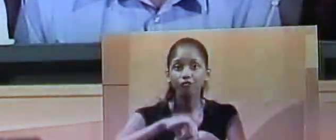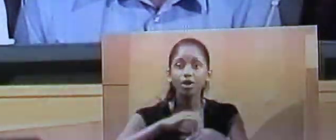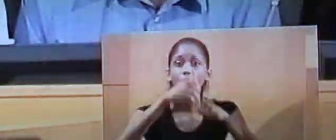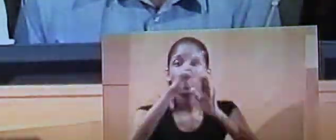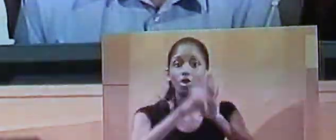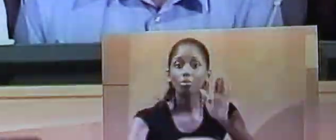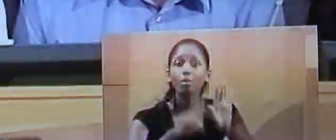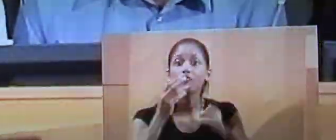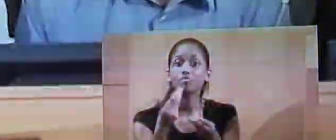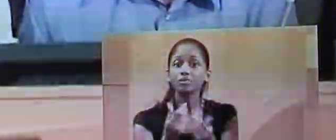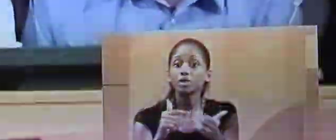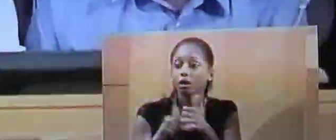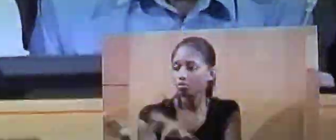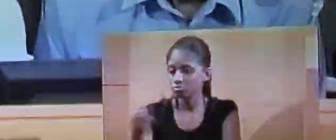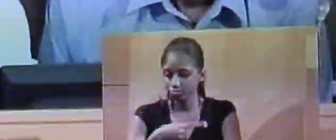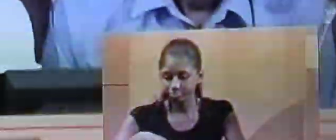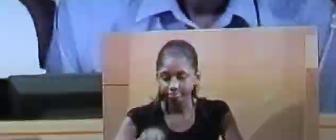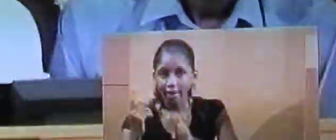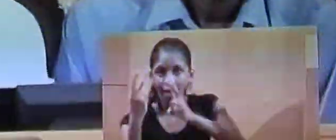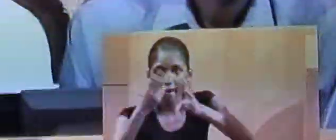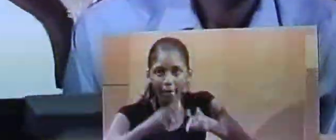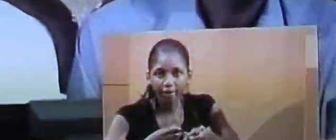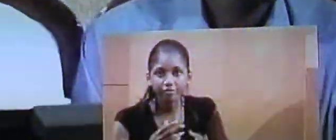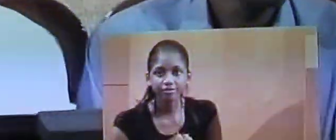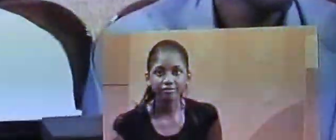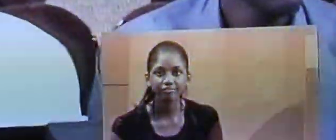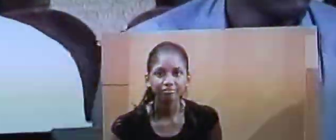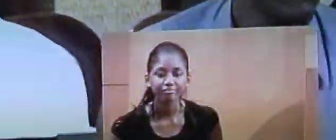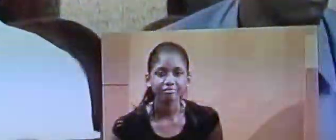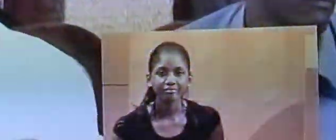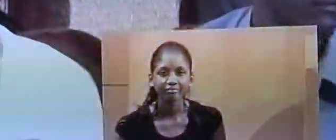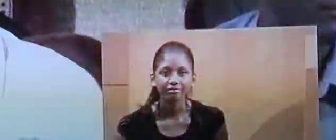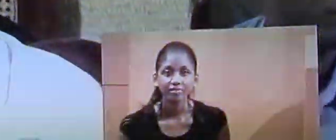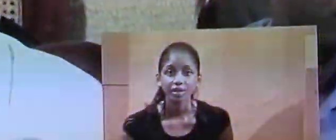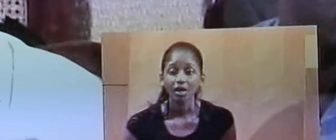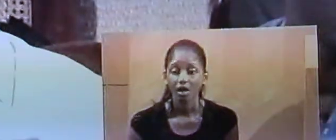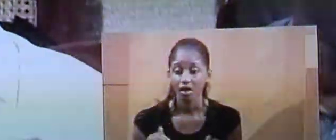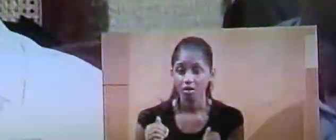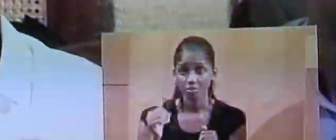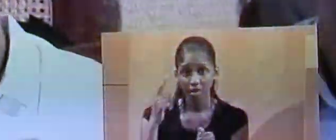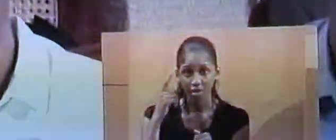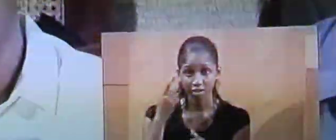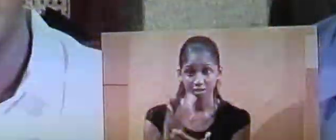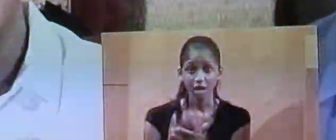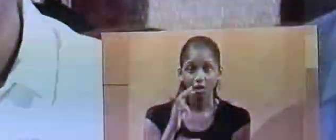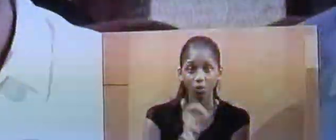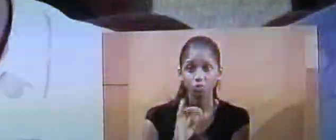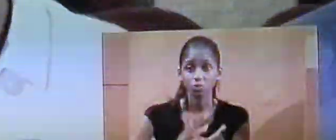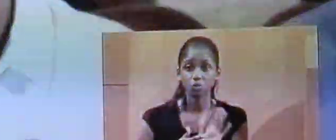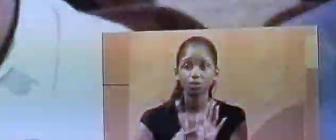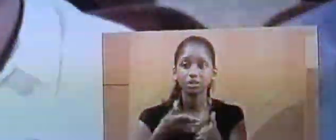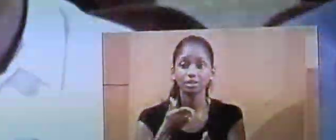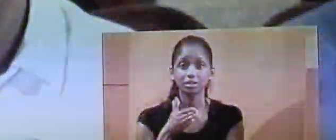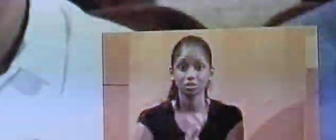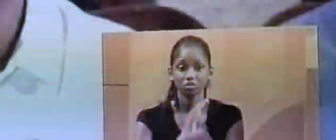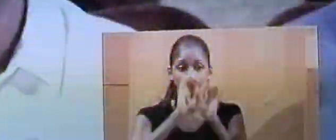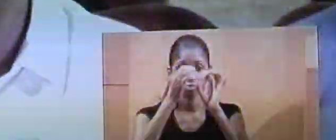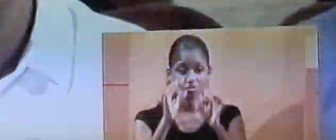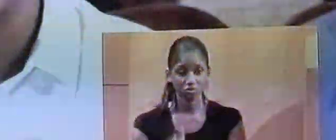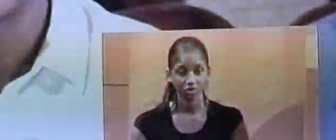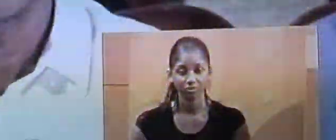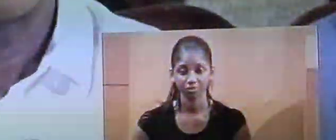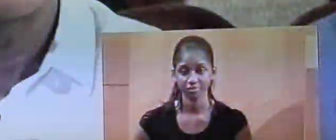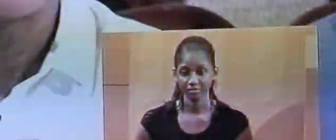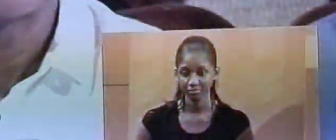le début de votre mandatule et avant toute décision budgétaire. Effectivement,